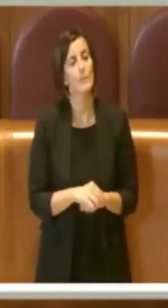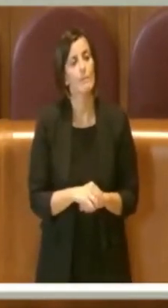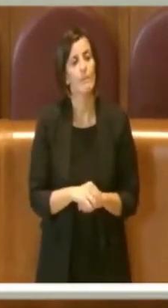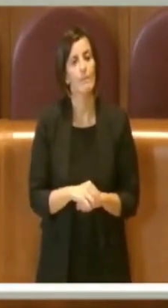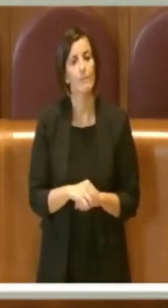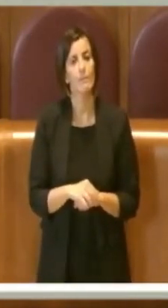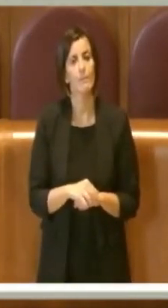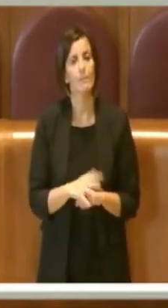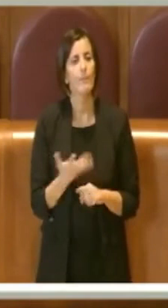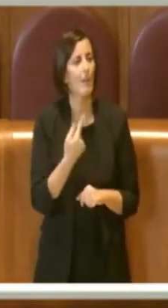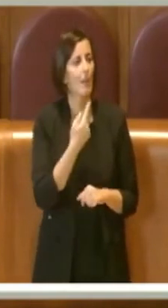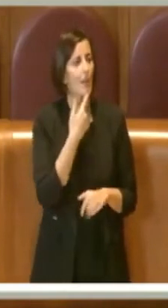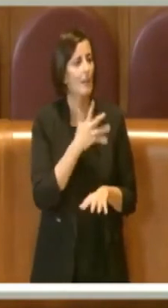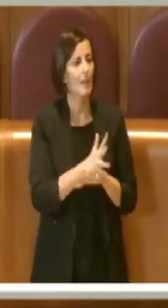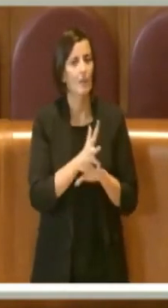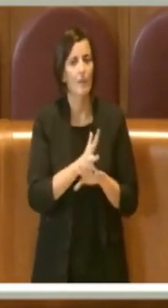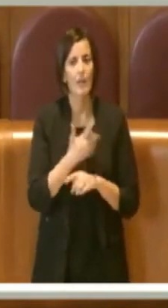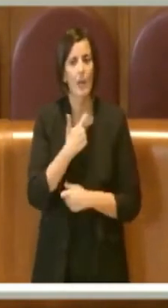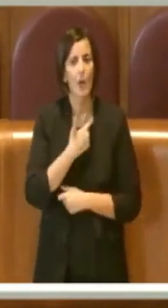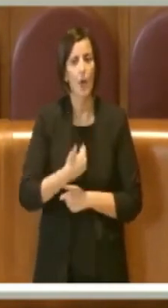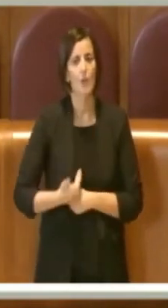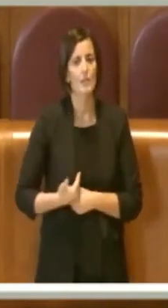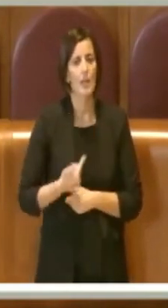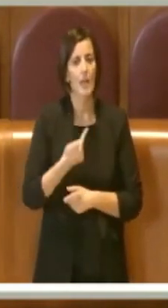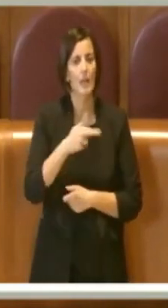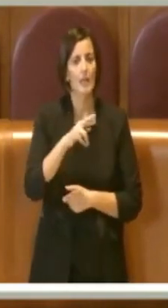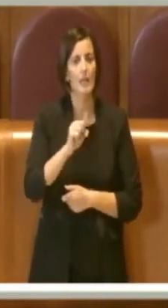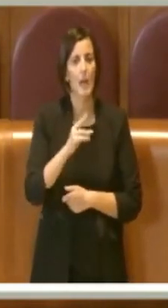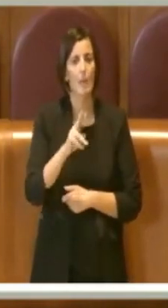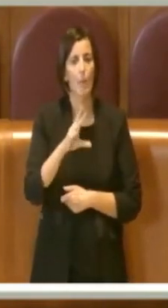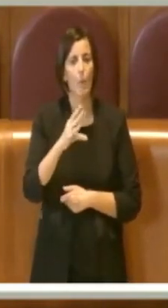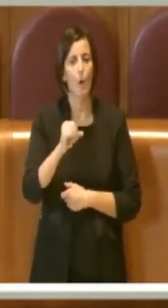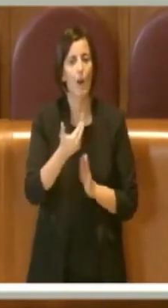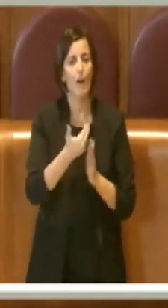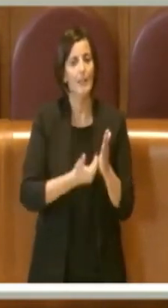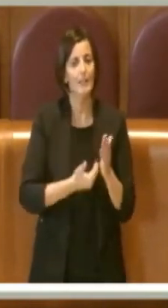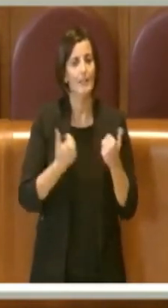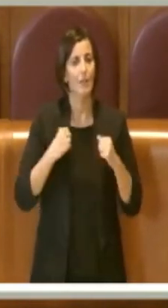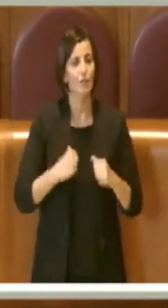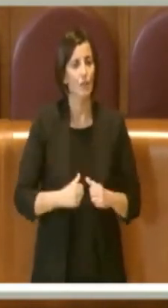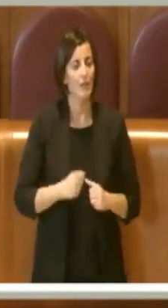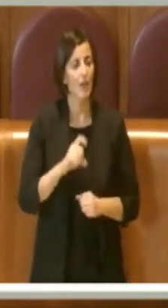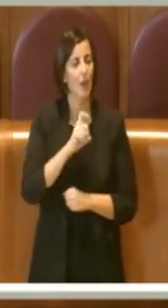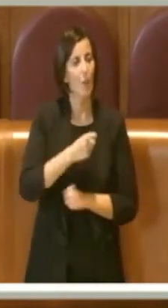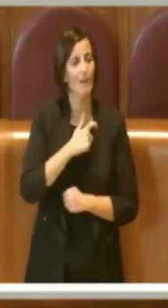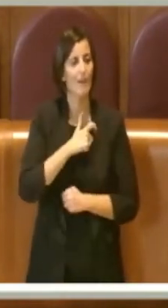Ha chiesto di intervenire il consigliere Trabucco della lista civica Qualtieri Sindaco.